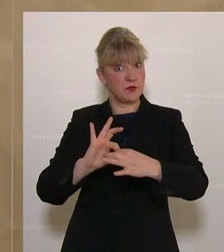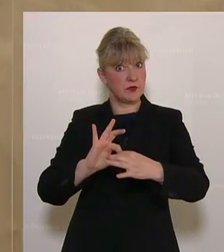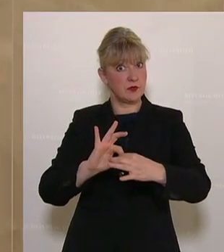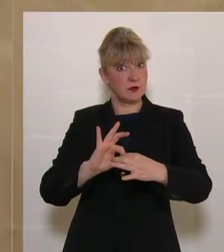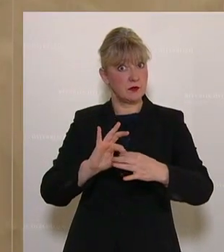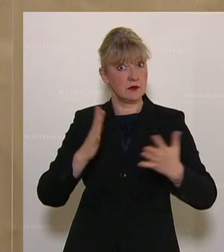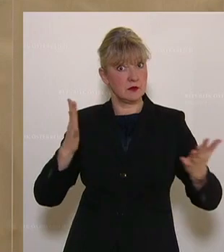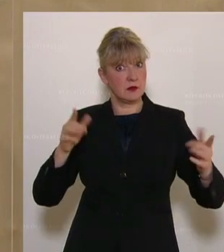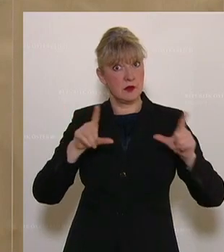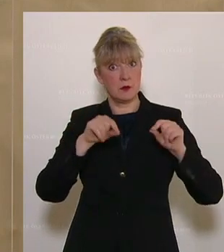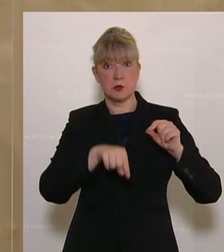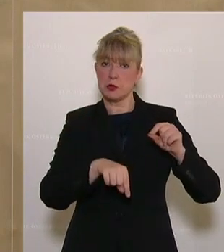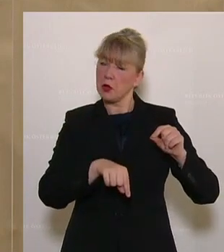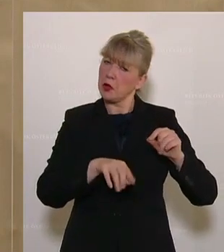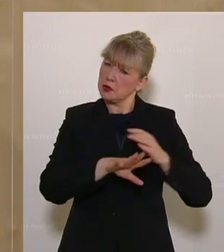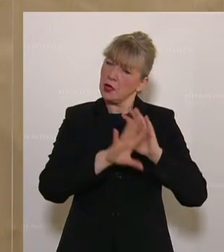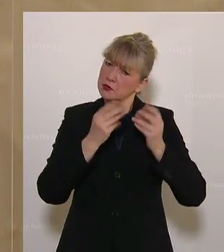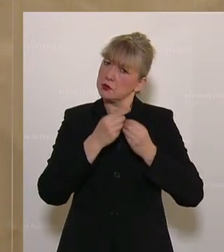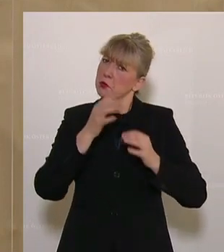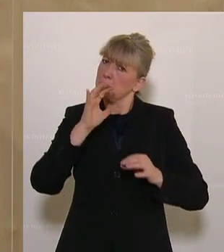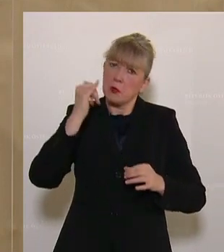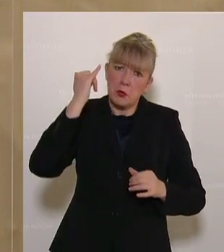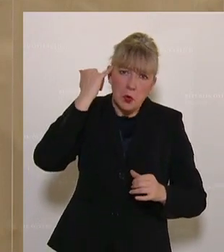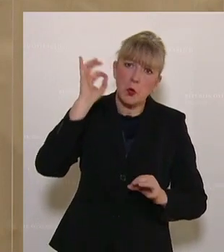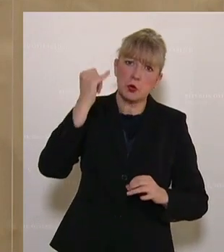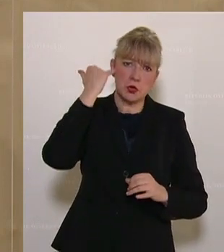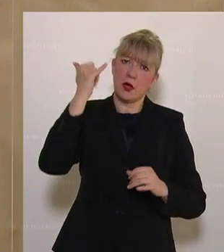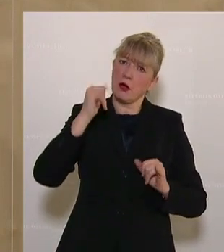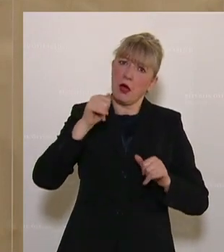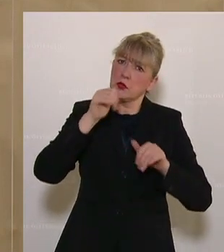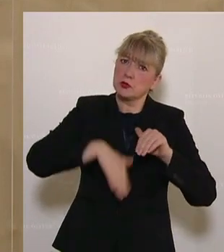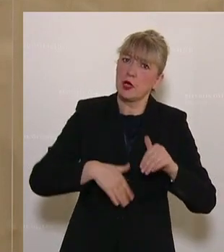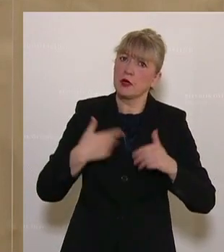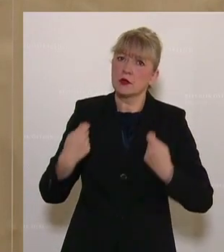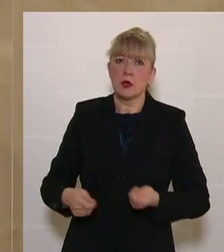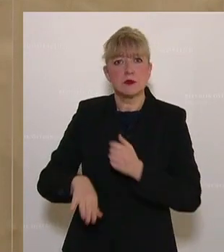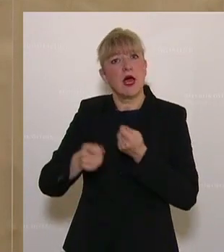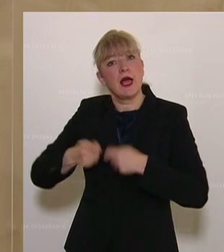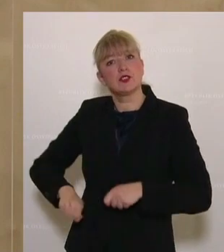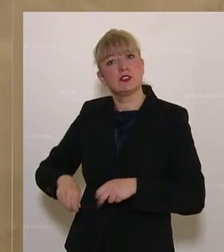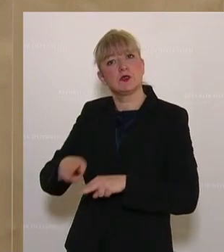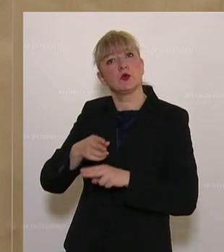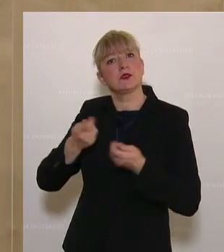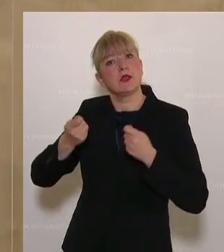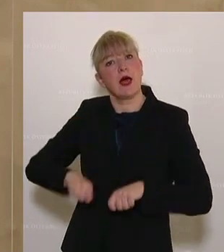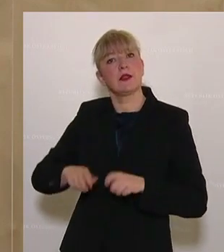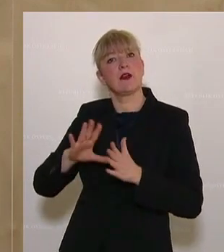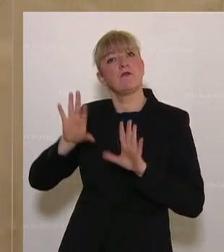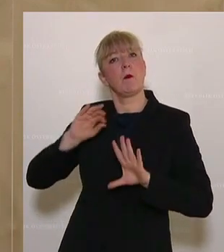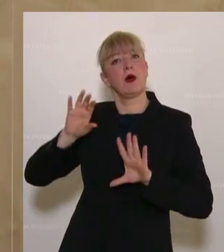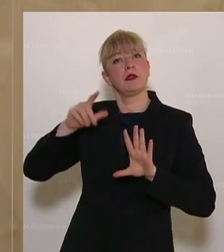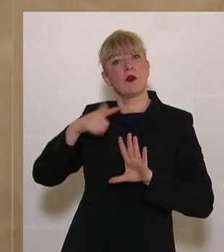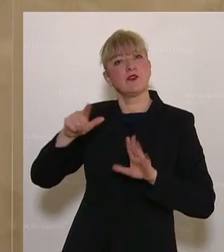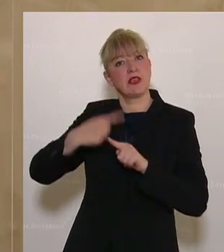Grundsätzlich ist das eine gute Idee. Es gibt auch einen entsprechenden Entschließungsantrag des Nationalrates vom 22. April.